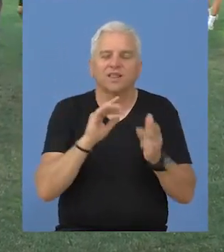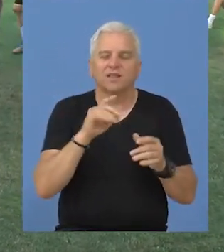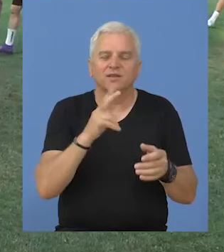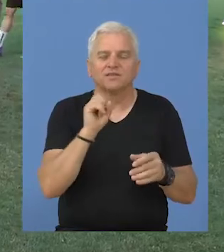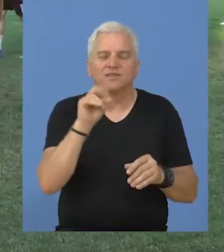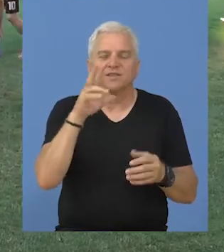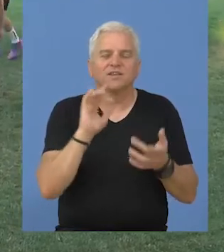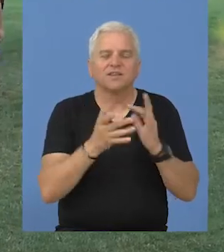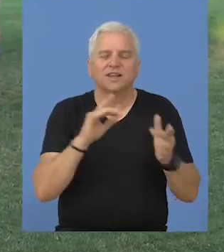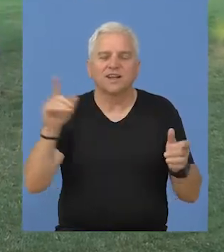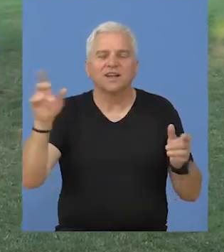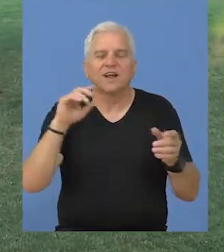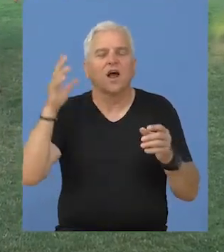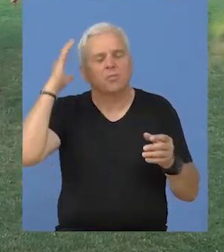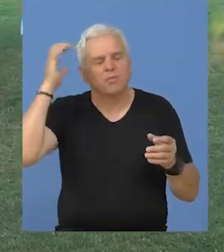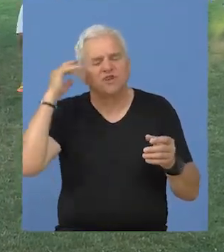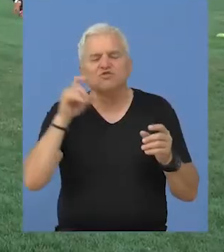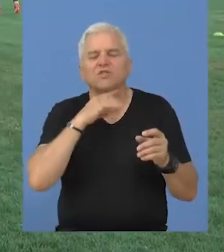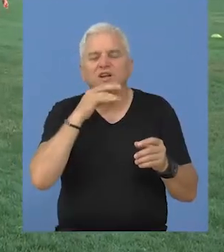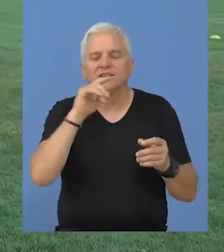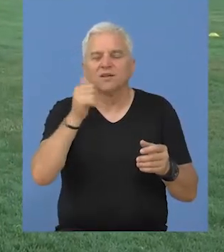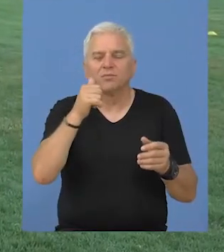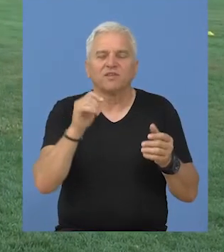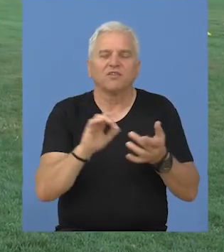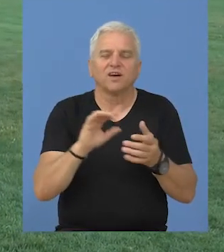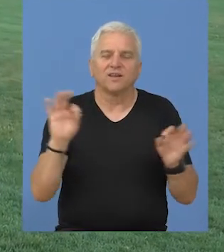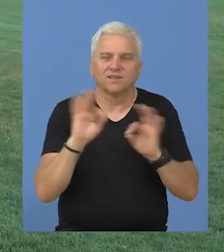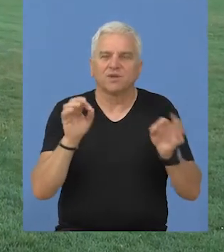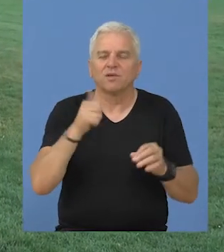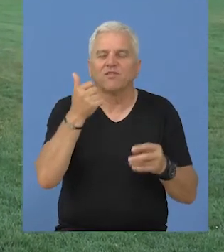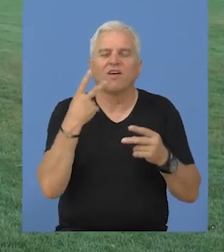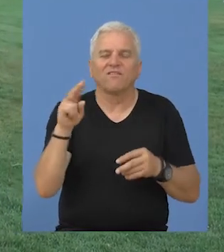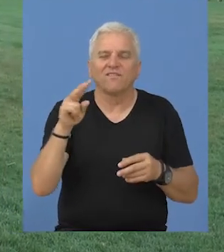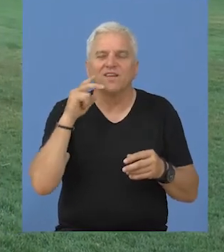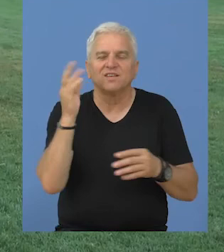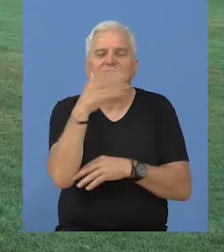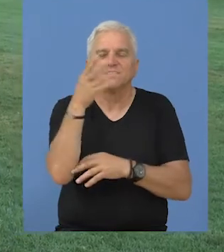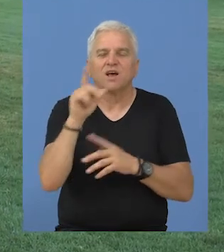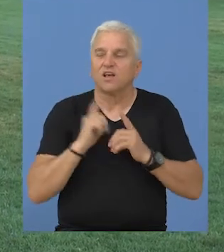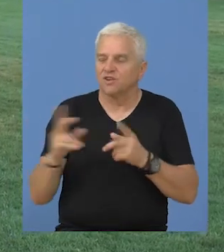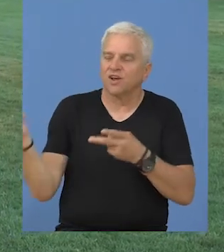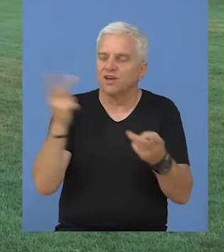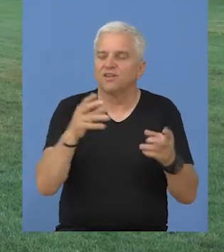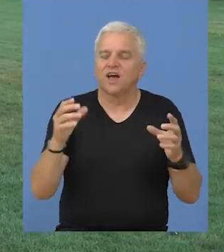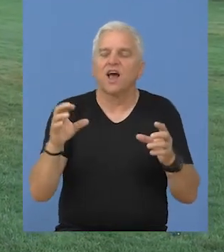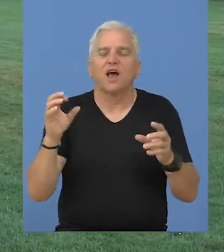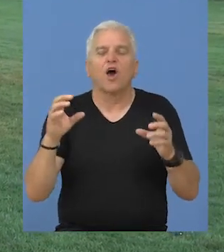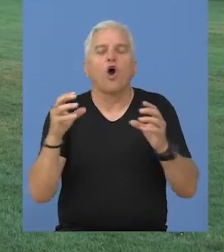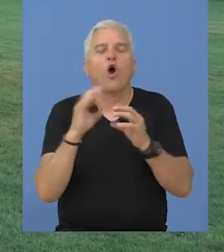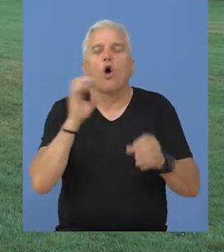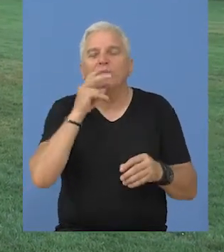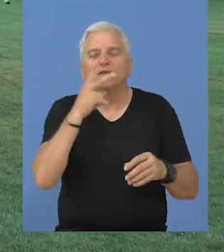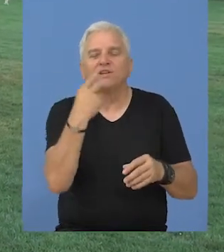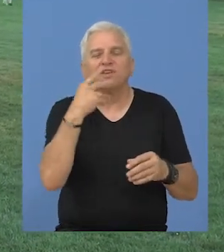pripremnih utakmica, kao i 13. poredu trofej Bačkog gradišta. Prvi meč rezervisan je već za vikend, kada će ih u Zmajavu